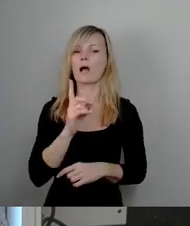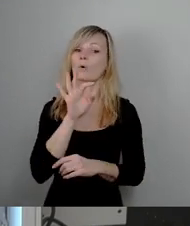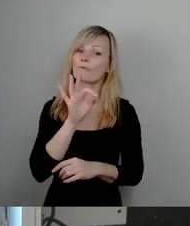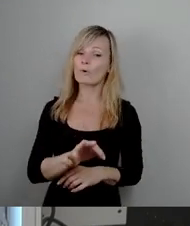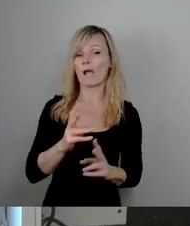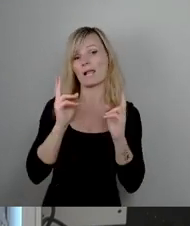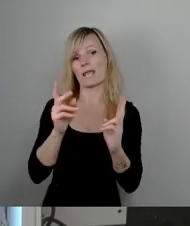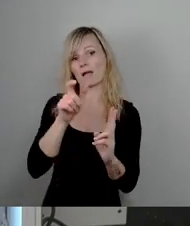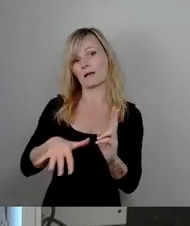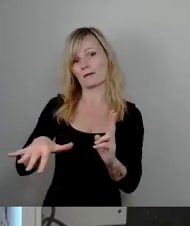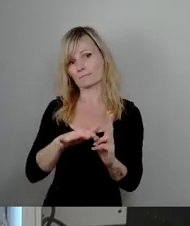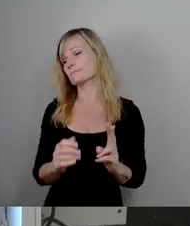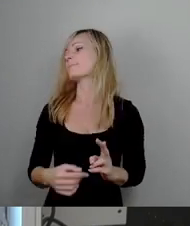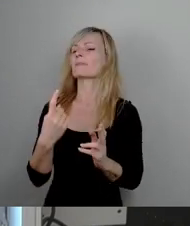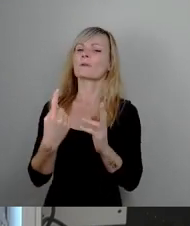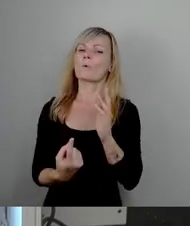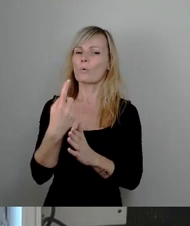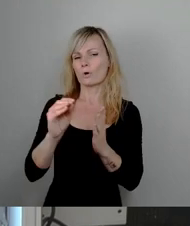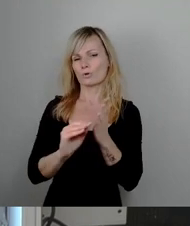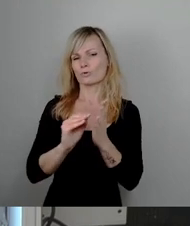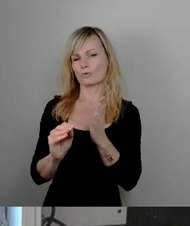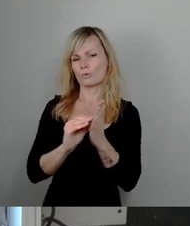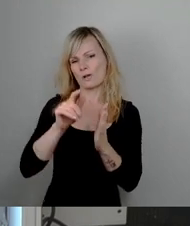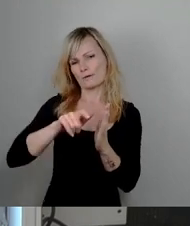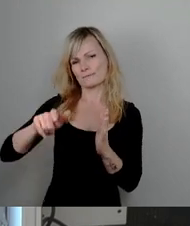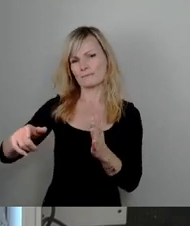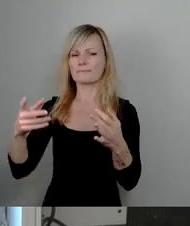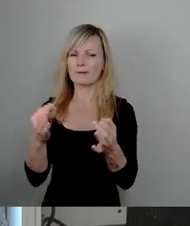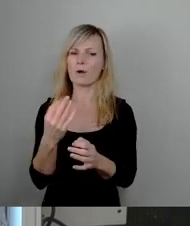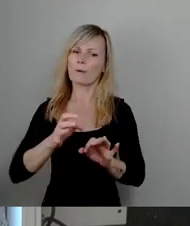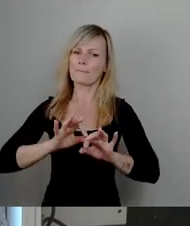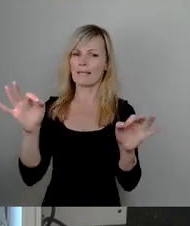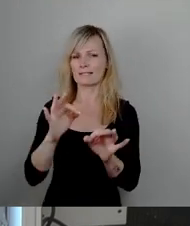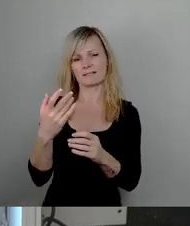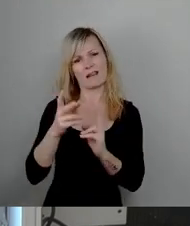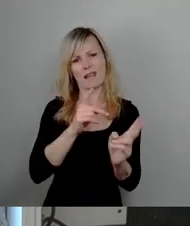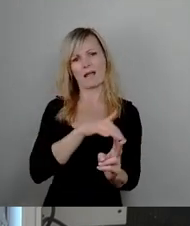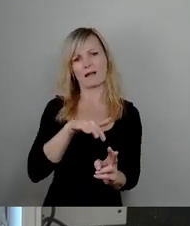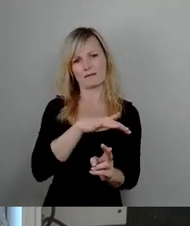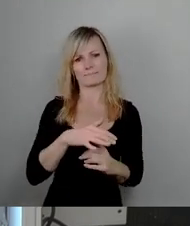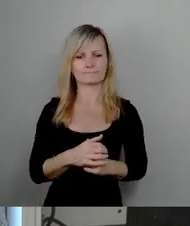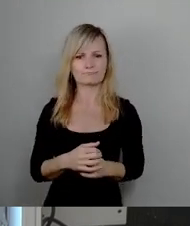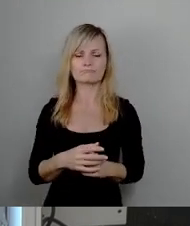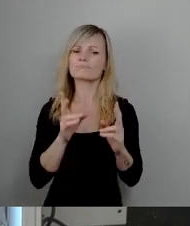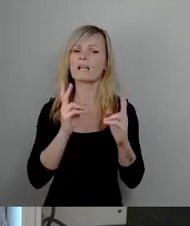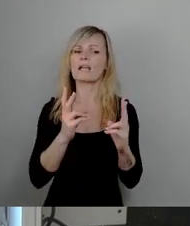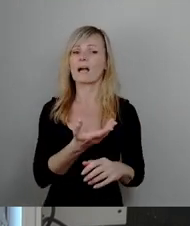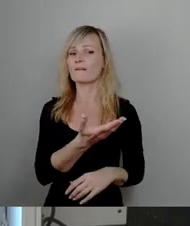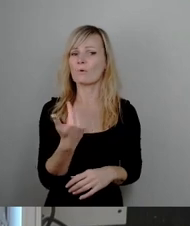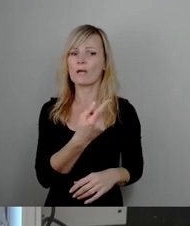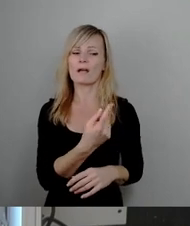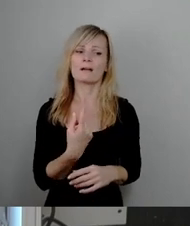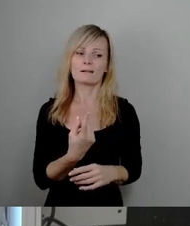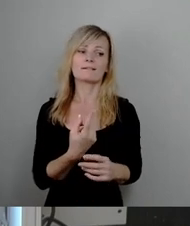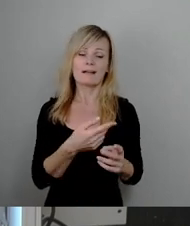Die herausforderndste Schülerschaft braucht unsere allerbesten Lehrkräfte und auch die kommen noch ein bisschen lieber zur Arbeit,